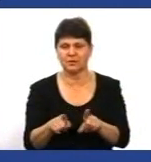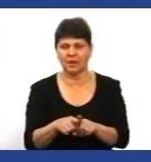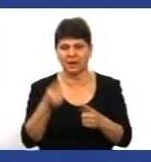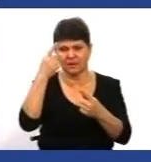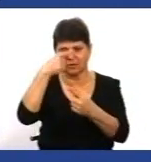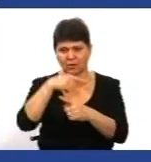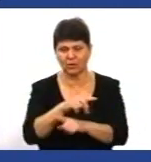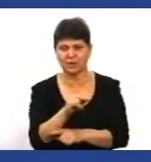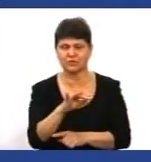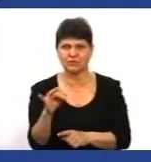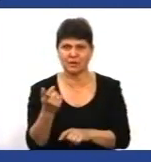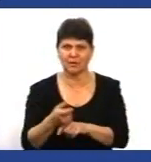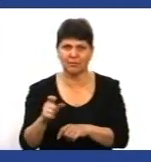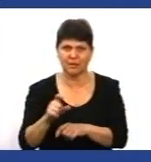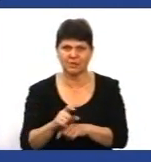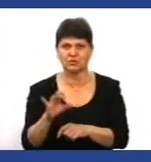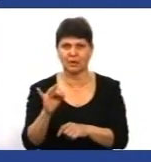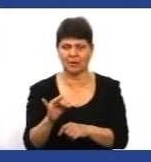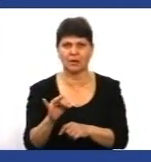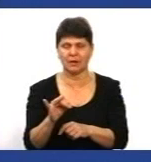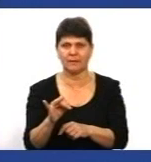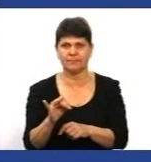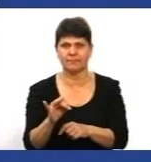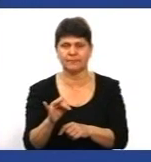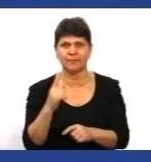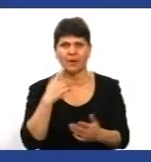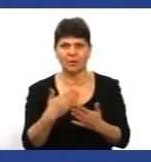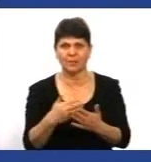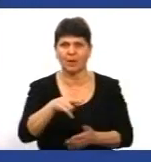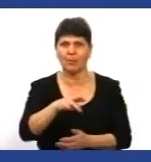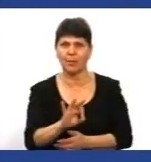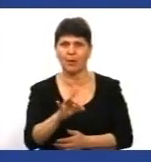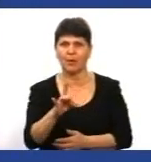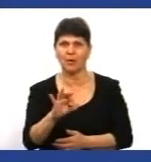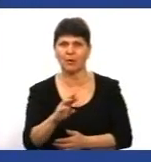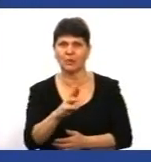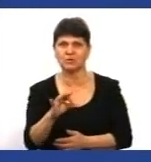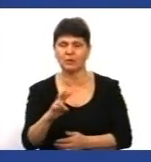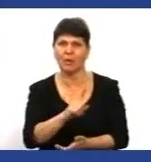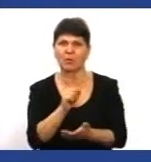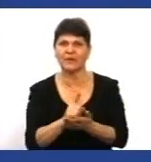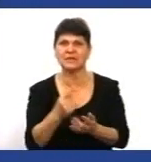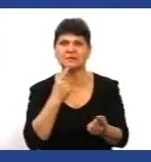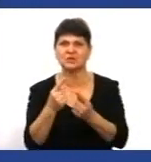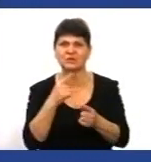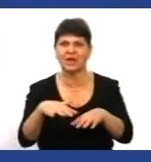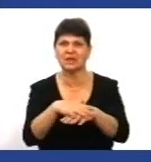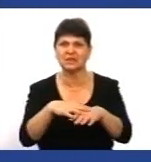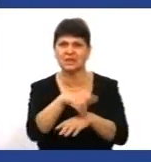більше і є речі більш сутнішні. Тобто Порошенко повинен за цей час спілкуватися з народом і намагатися